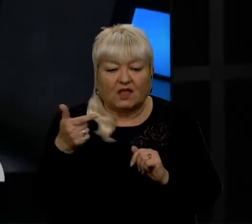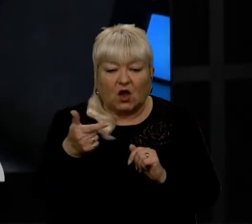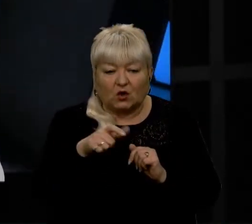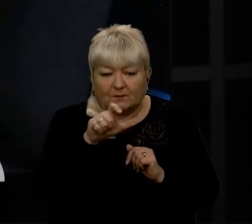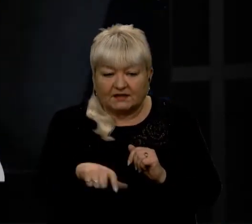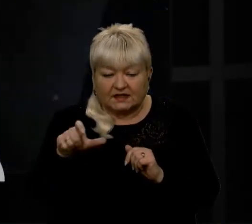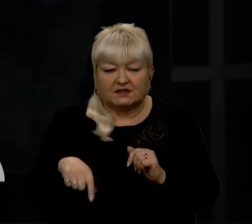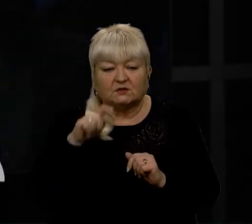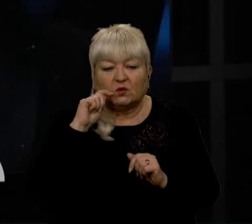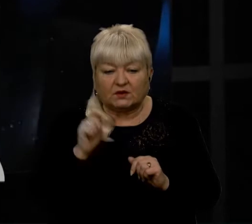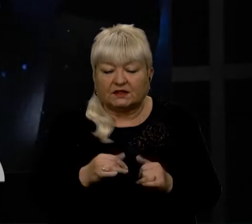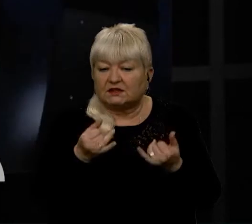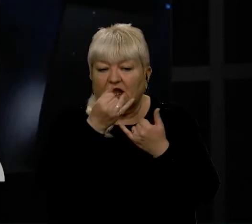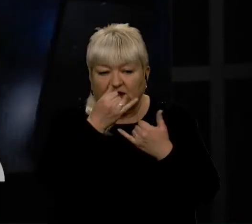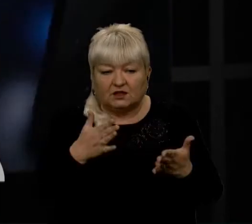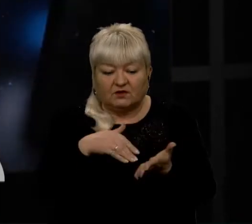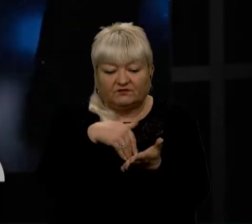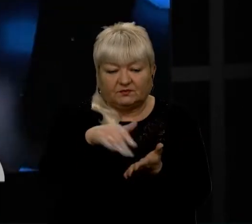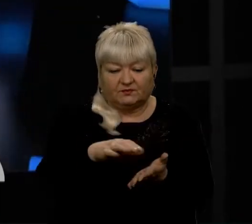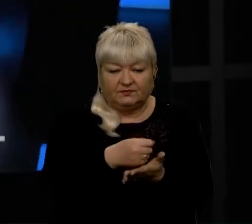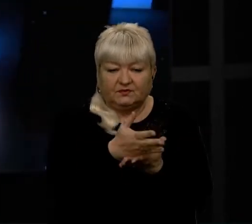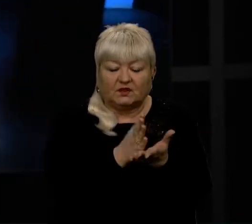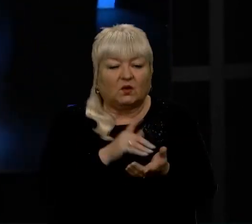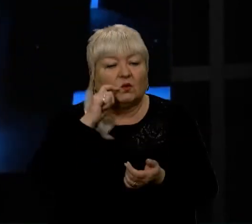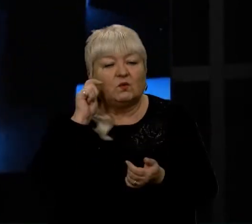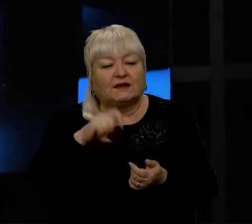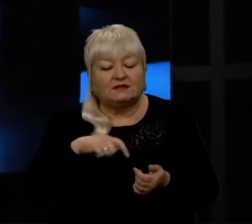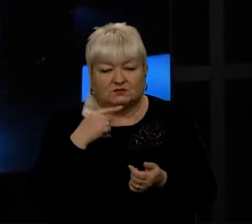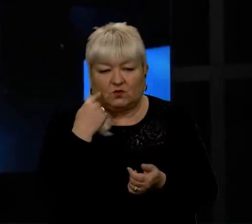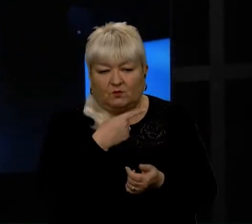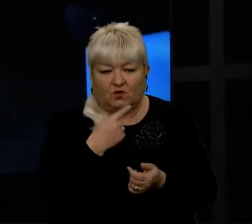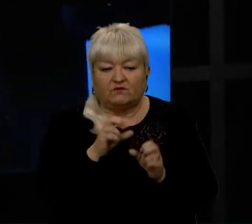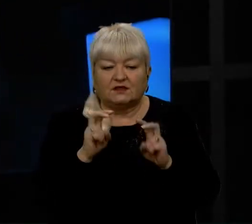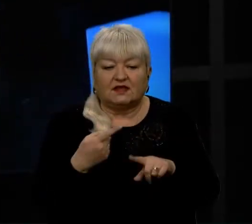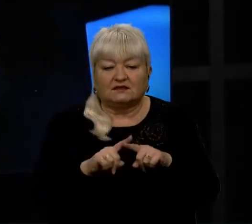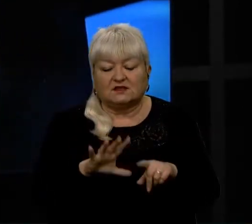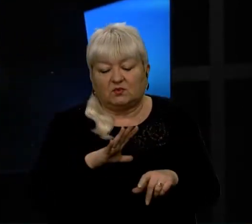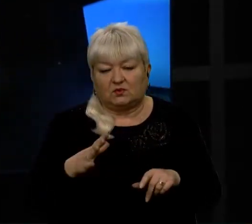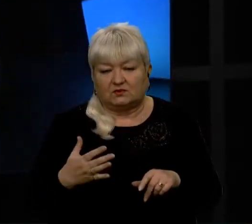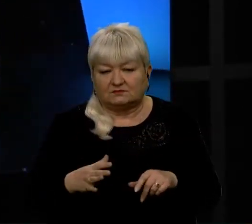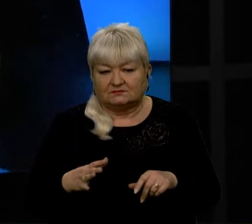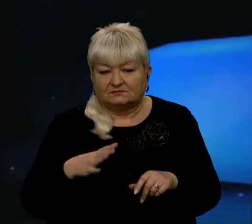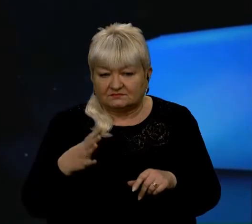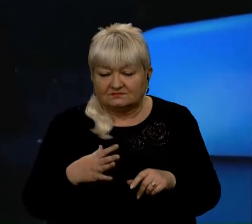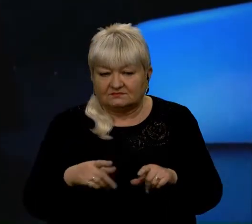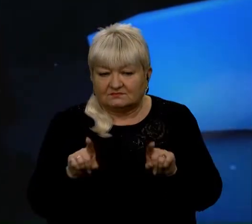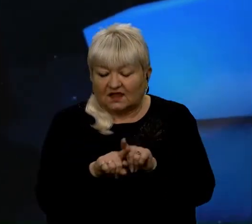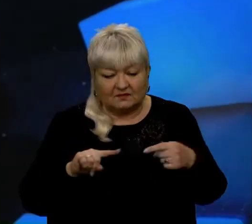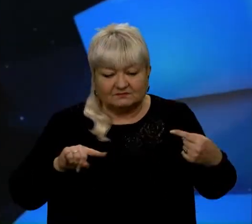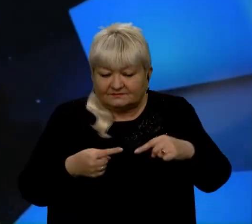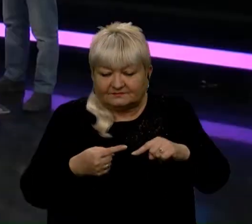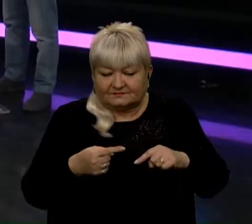не можуть відмовитися обслуговувати українською мовою, як це було до того. Парадоксально так звучить трохи. Дуже.